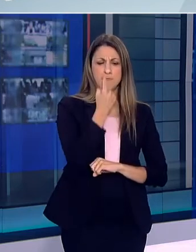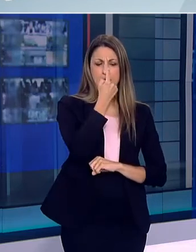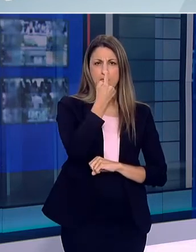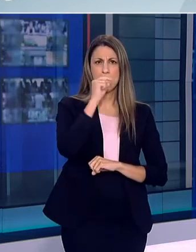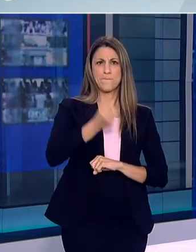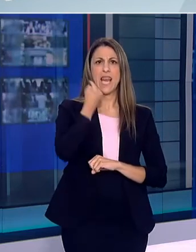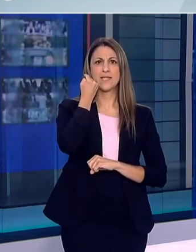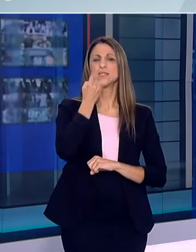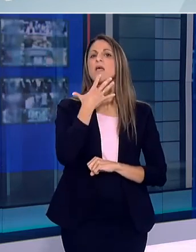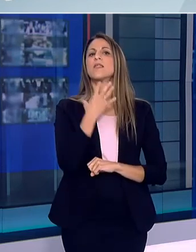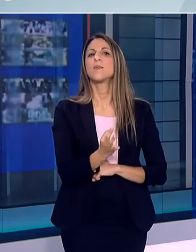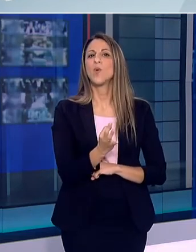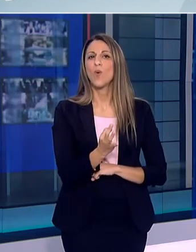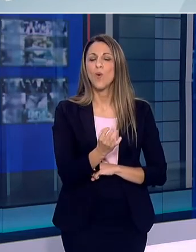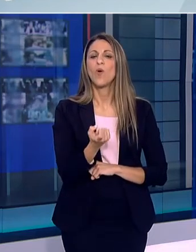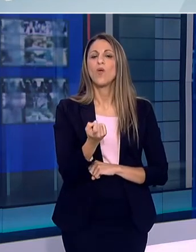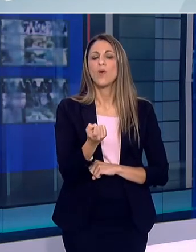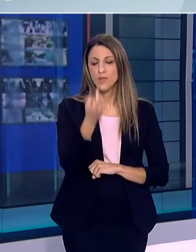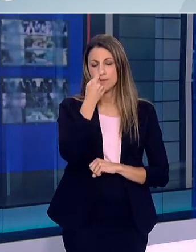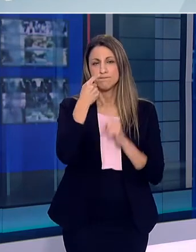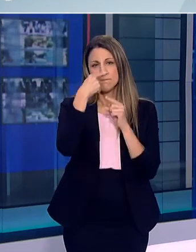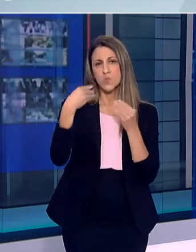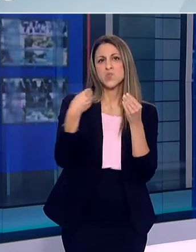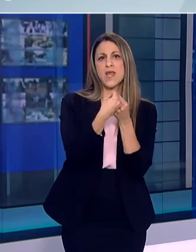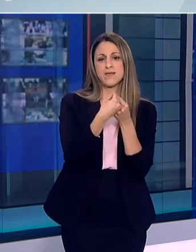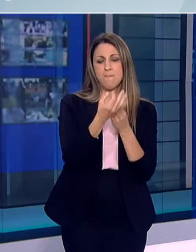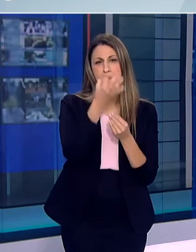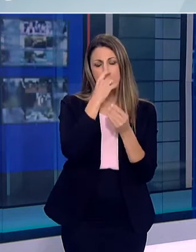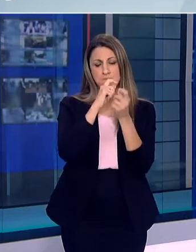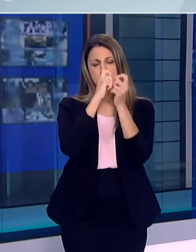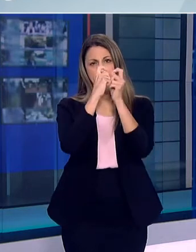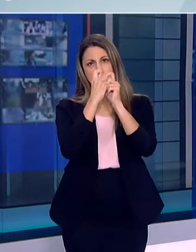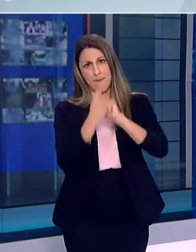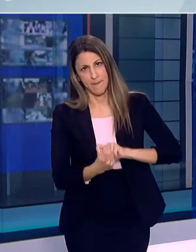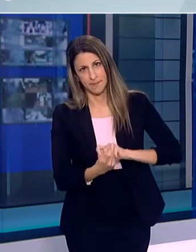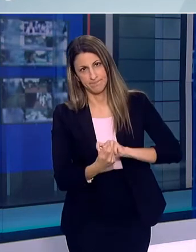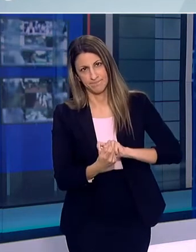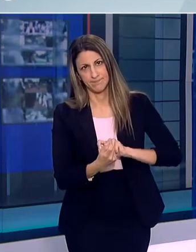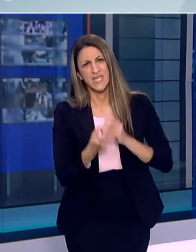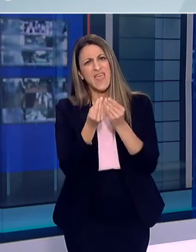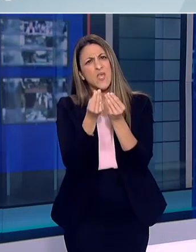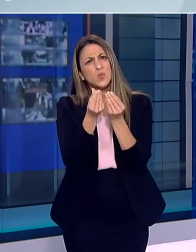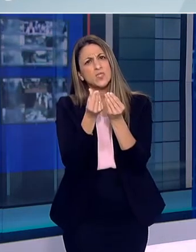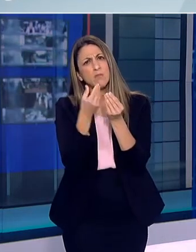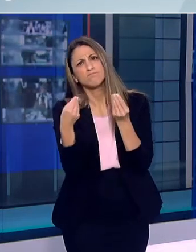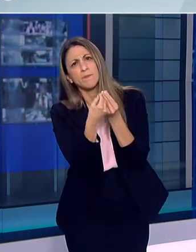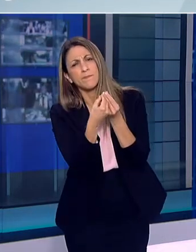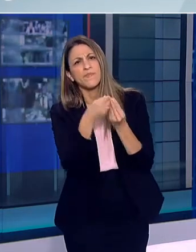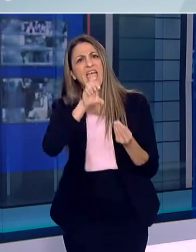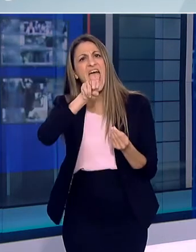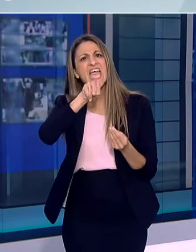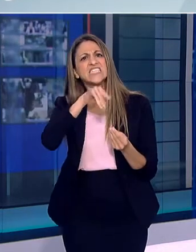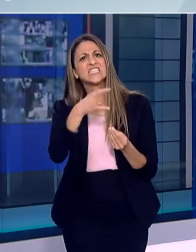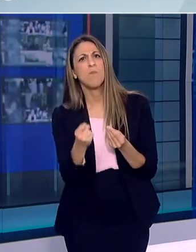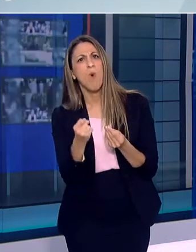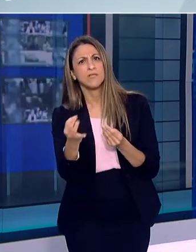λόγω της αυξημένης έκφρασης παρουσιάζει στον υποδοχεία 2 του μετατρεπτικού συνενζήμου της Αγκιοτεσσίνης. Είναι το περίφημο ένζημο που αποτελεί την